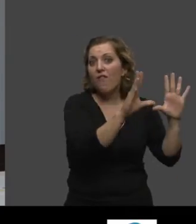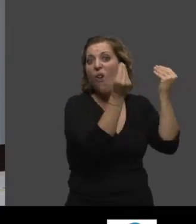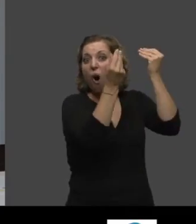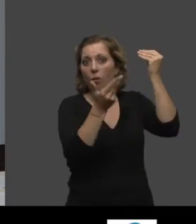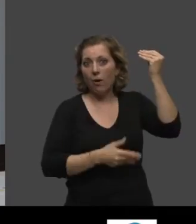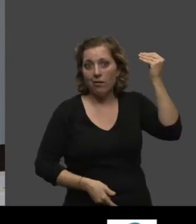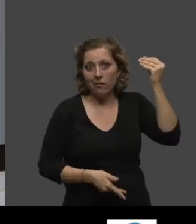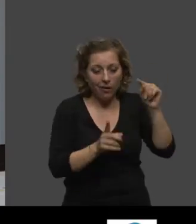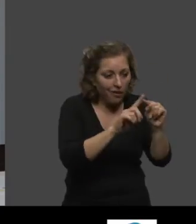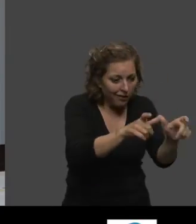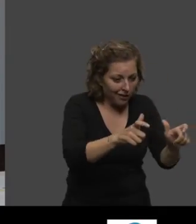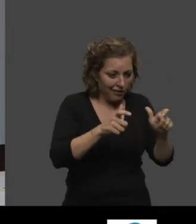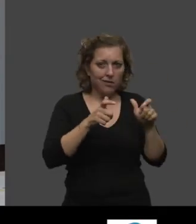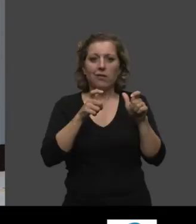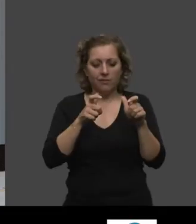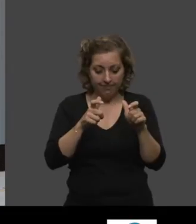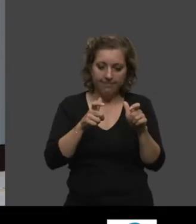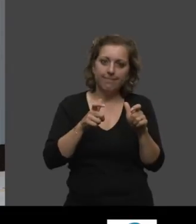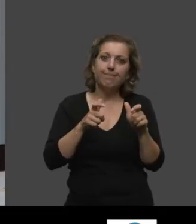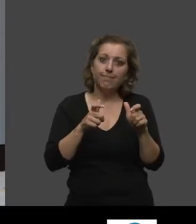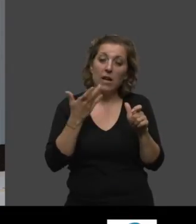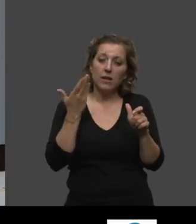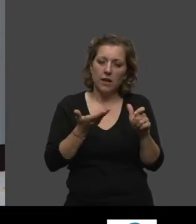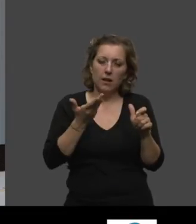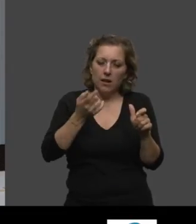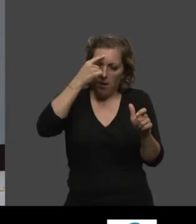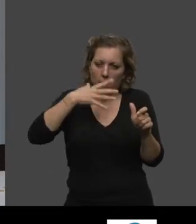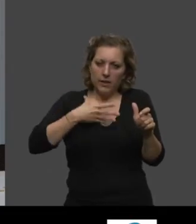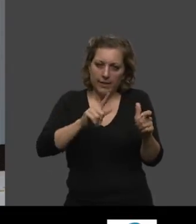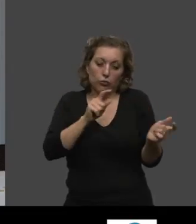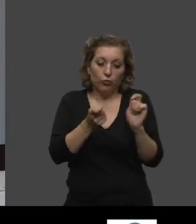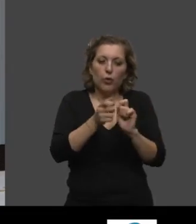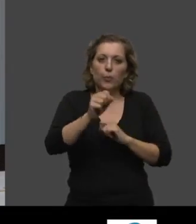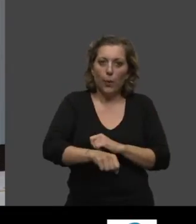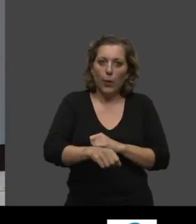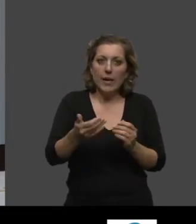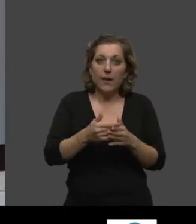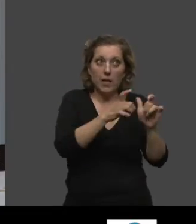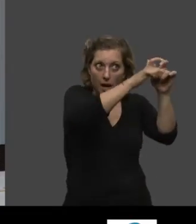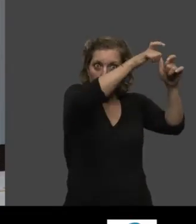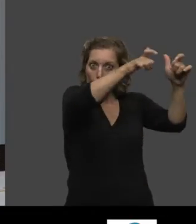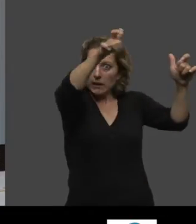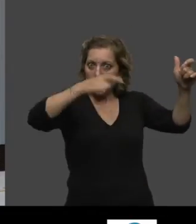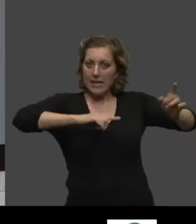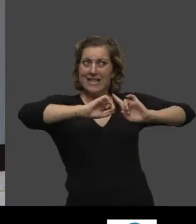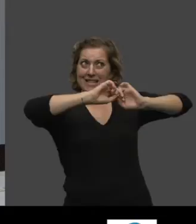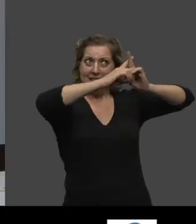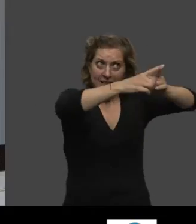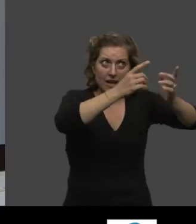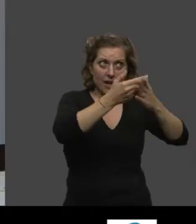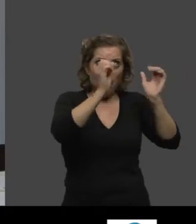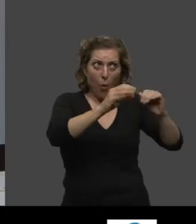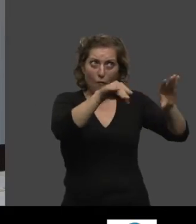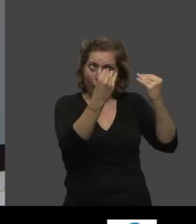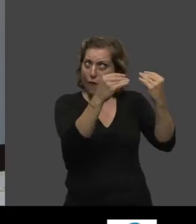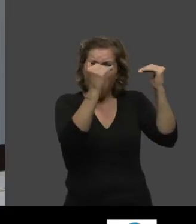? Et là, c'est là peut-être où il y a des choses à faire. Donc convaincre les industriels qu'on peut faire autant